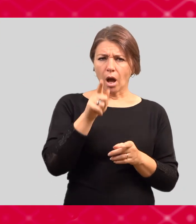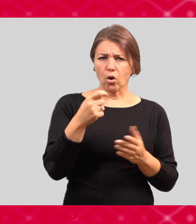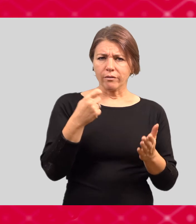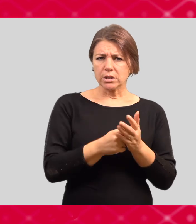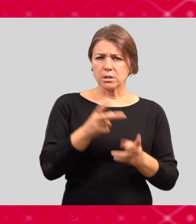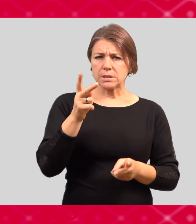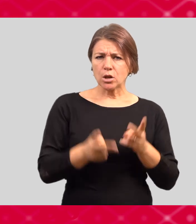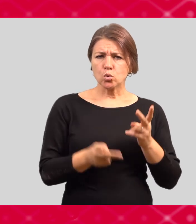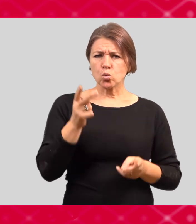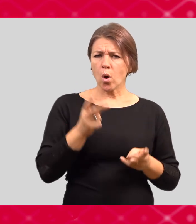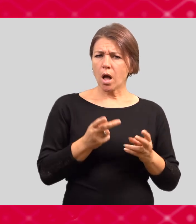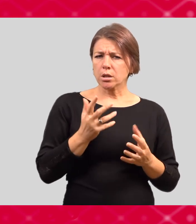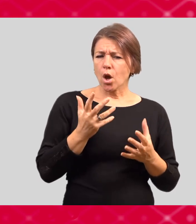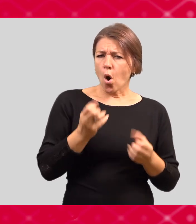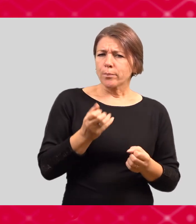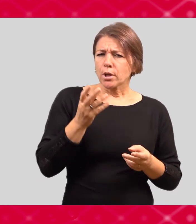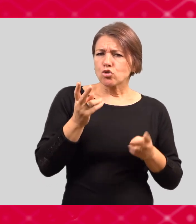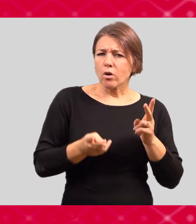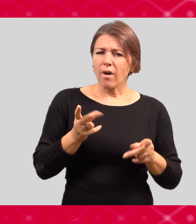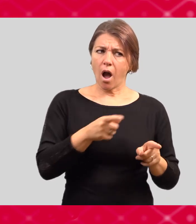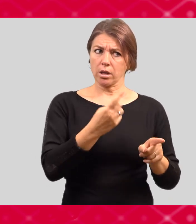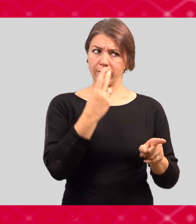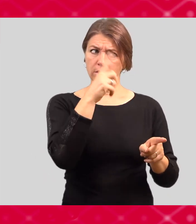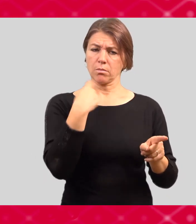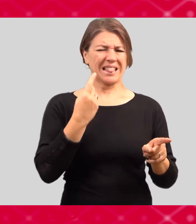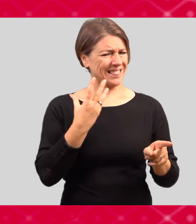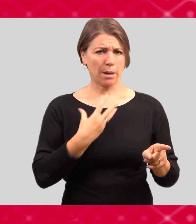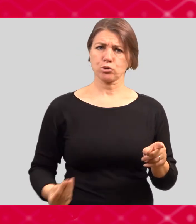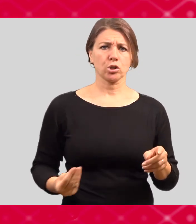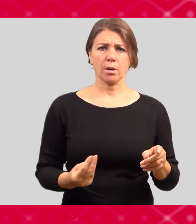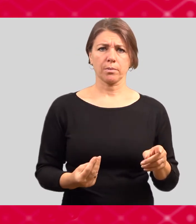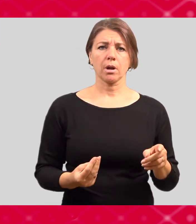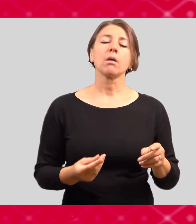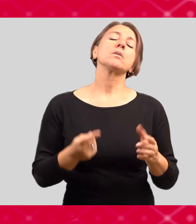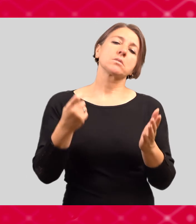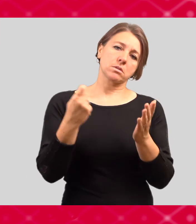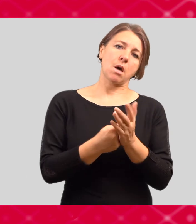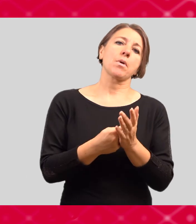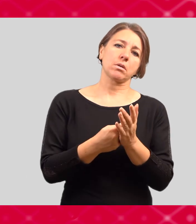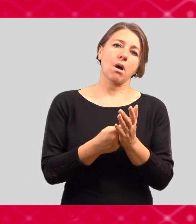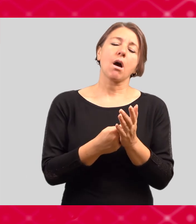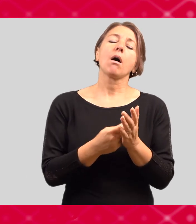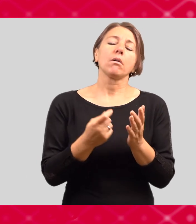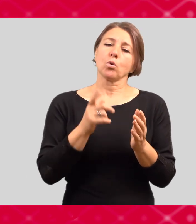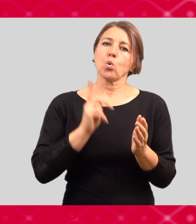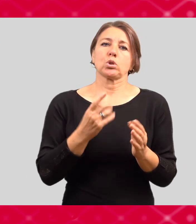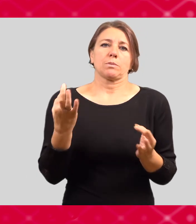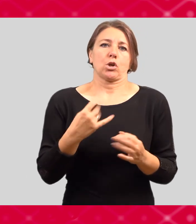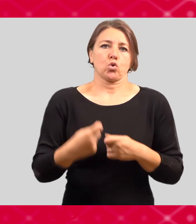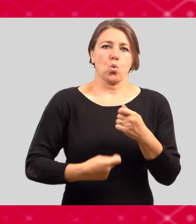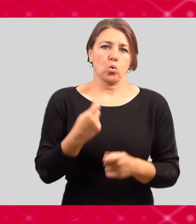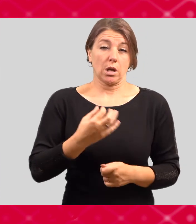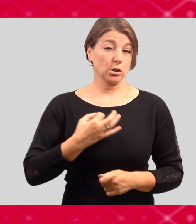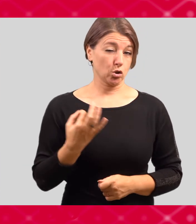V první řadě je potřeba říci, že takové chování je nepřijatelné a je nutné se vůči němu vymezit.